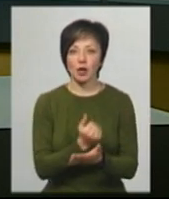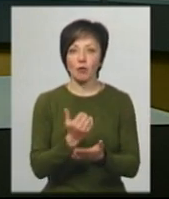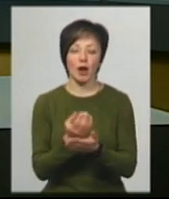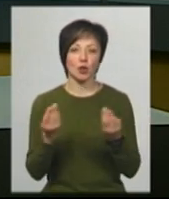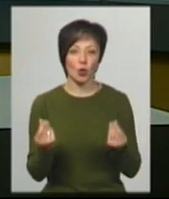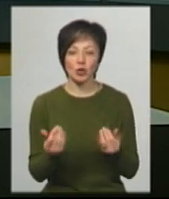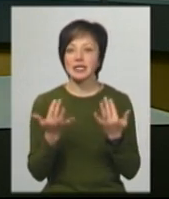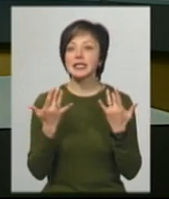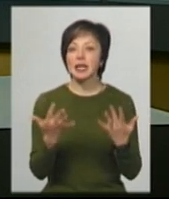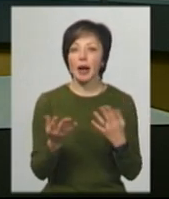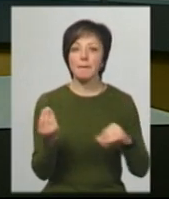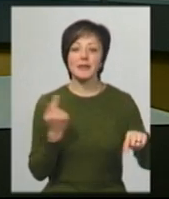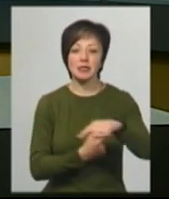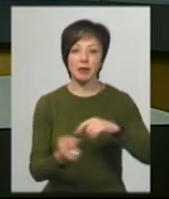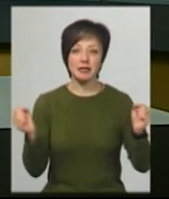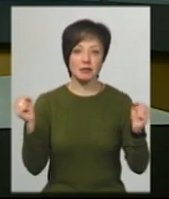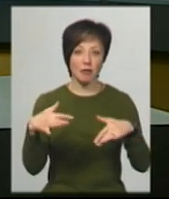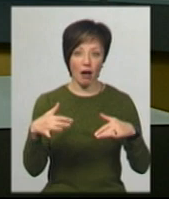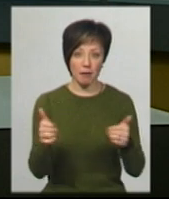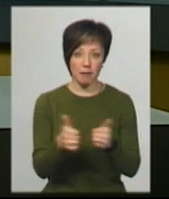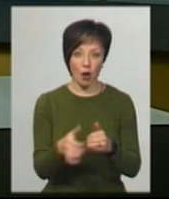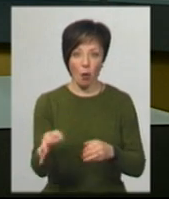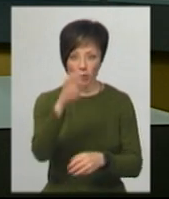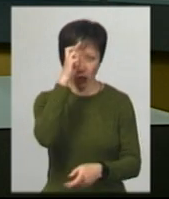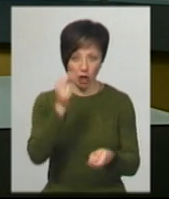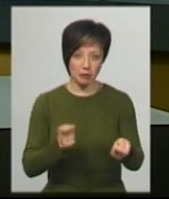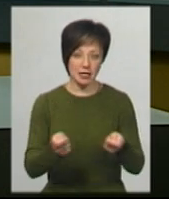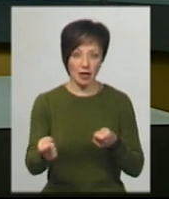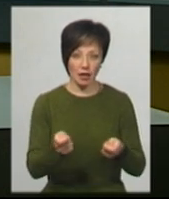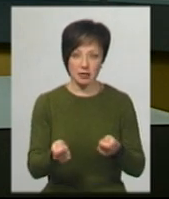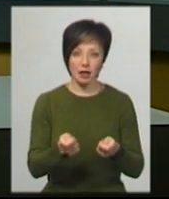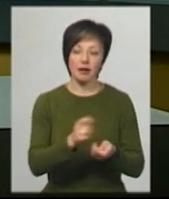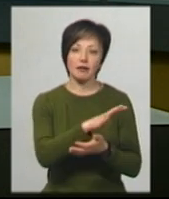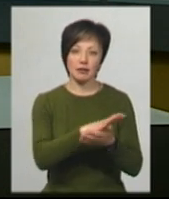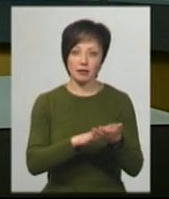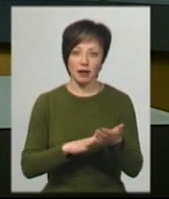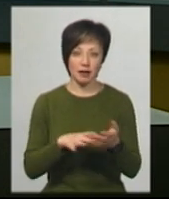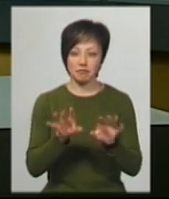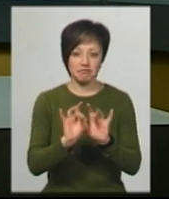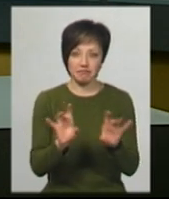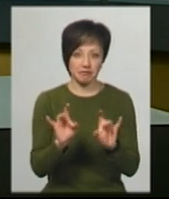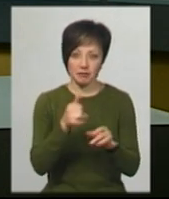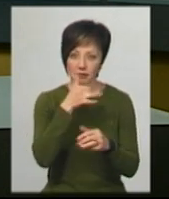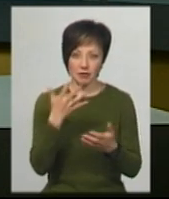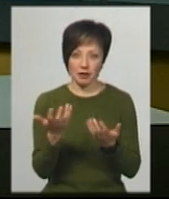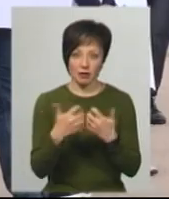гроші. Скільки підприємців зібралося під стінами облдержадміністрації, Віктор Вікарчук не рахував.